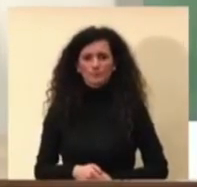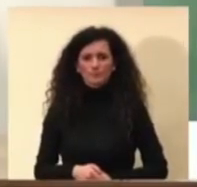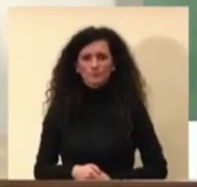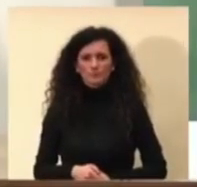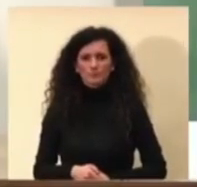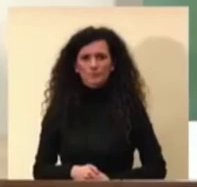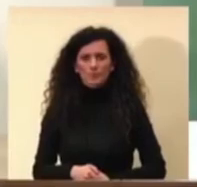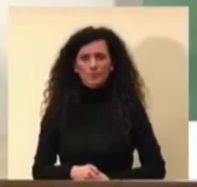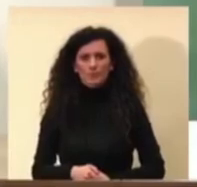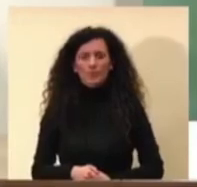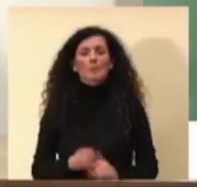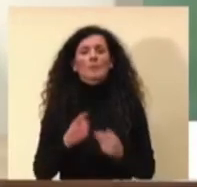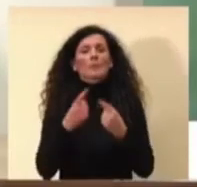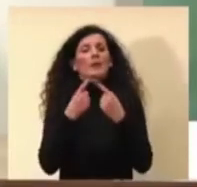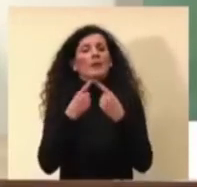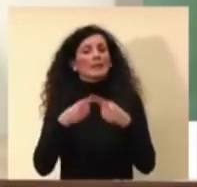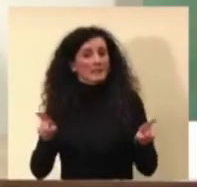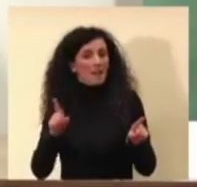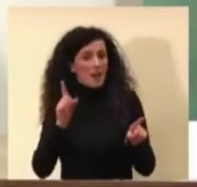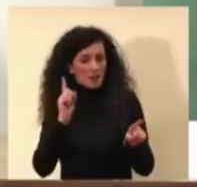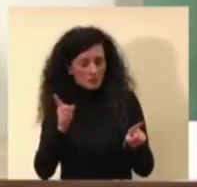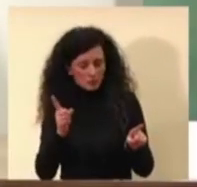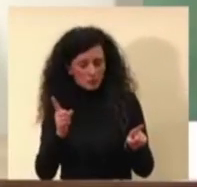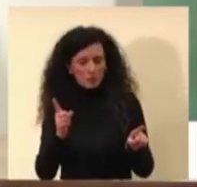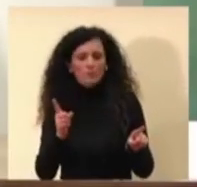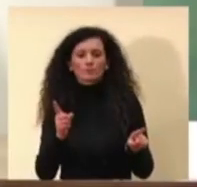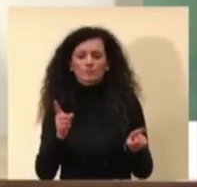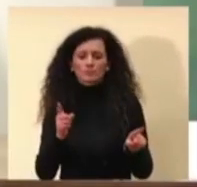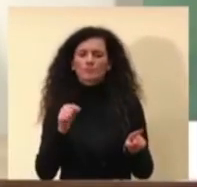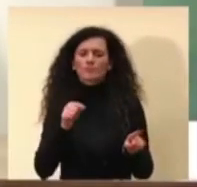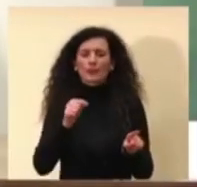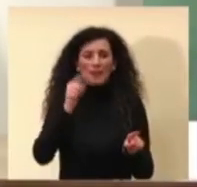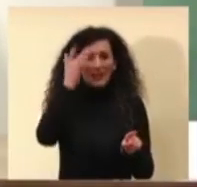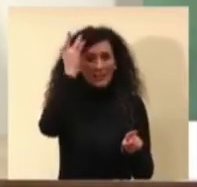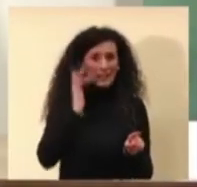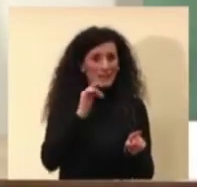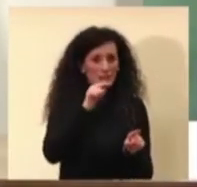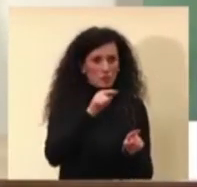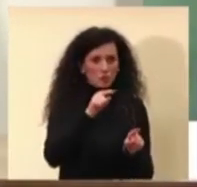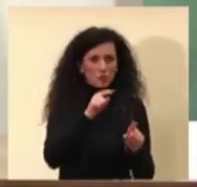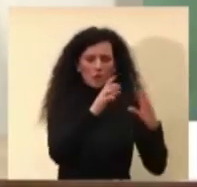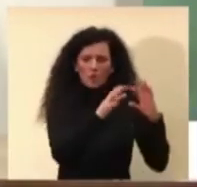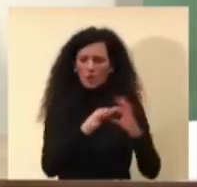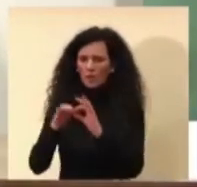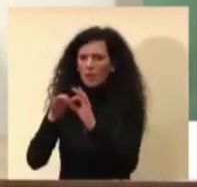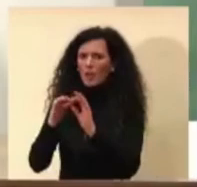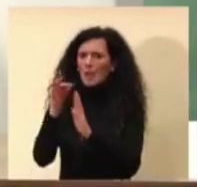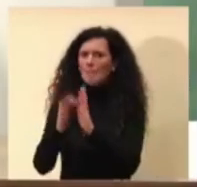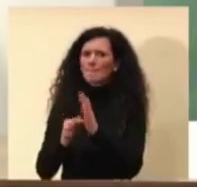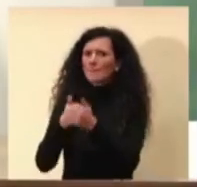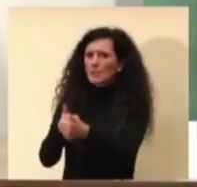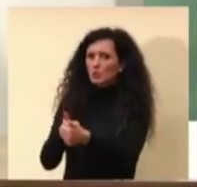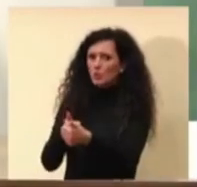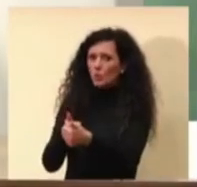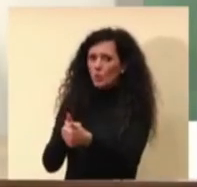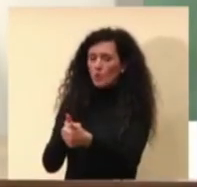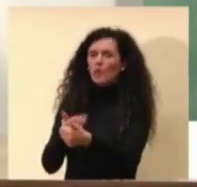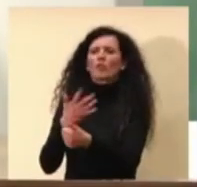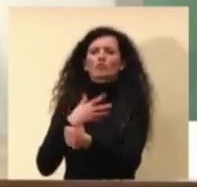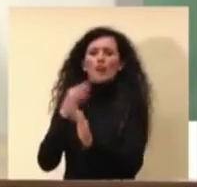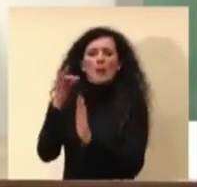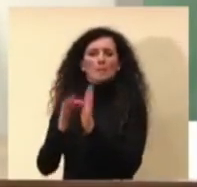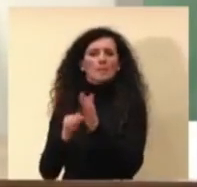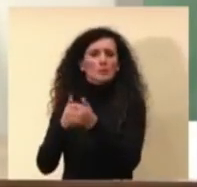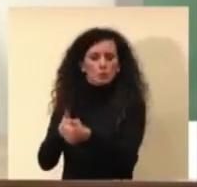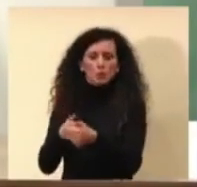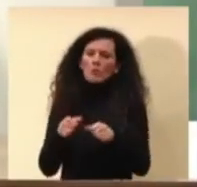fatto di come agganciamo a livelli di rischio le misure, sia diciamo quelle di base, quindi diffuse per tutto il